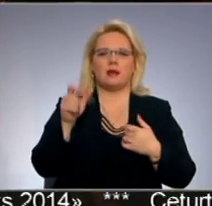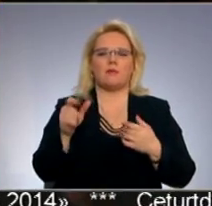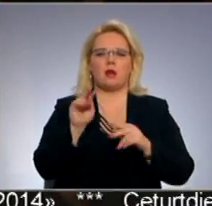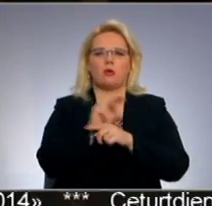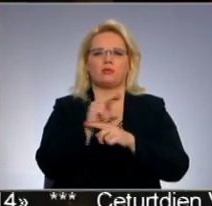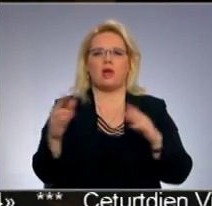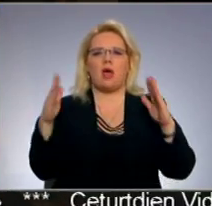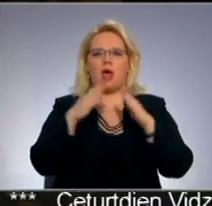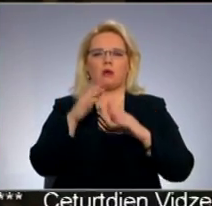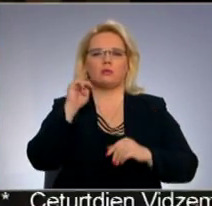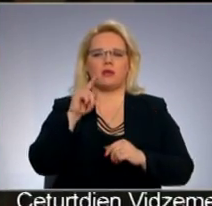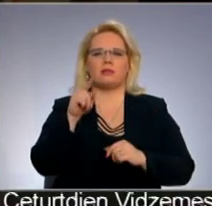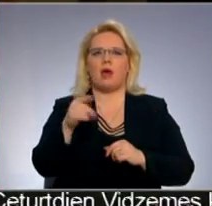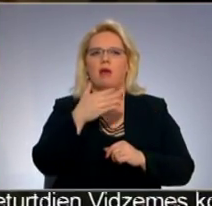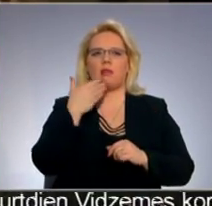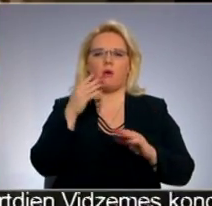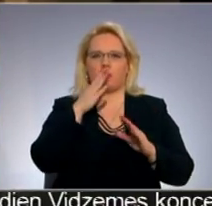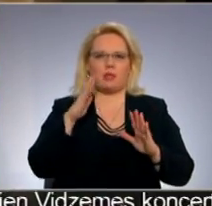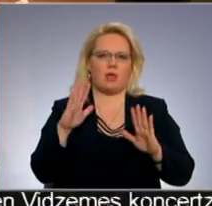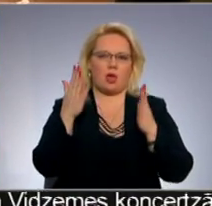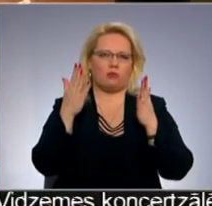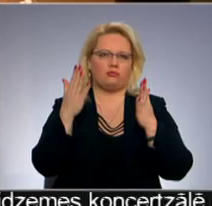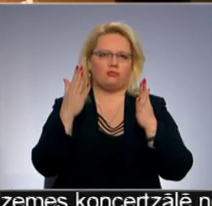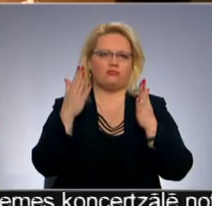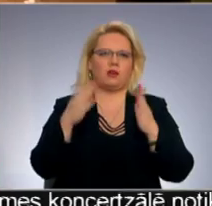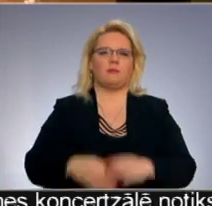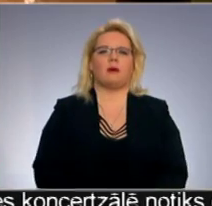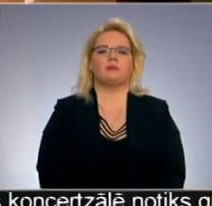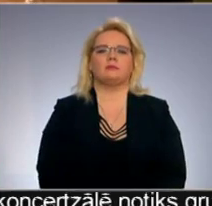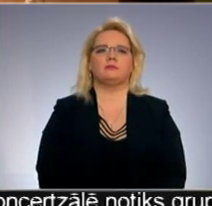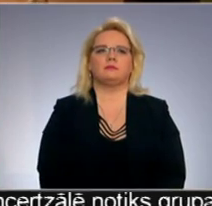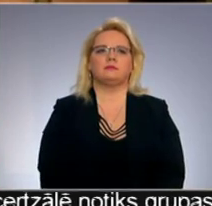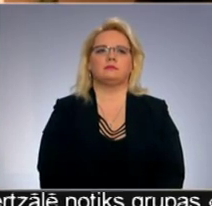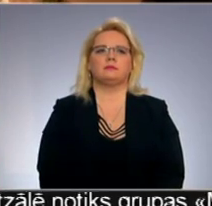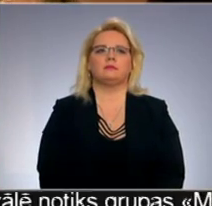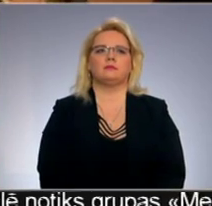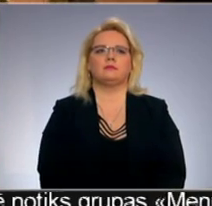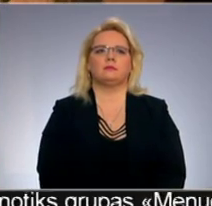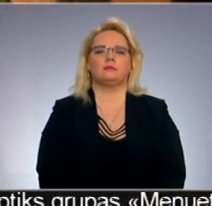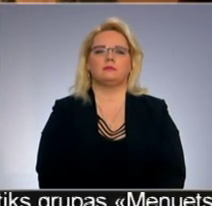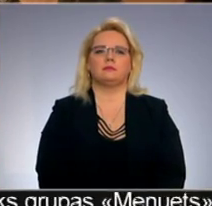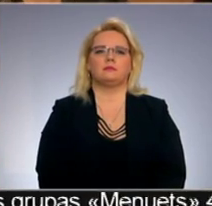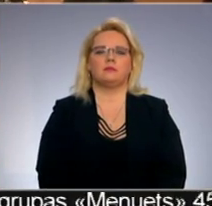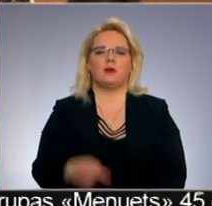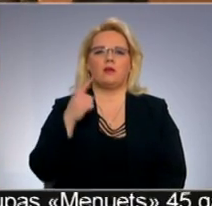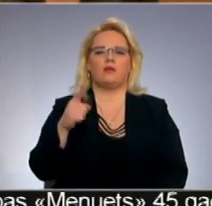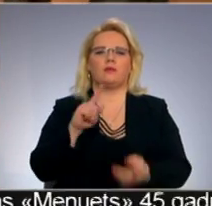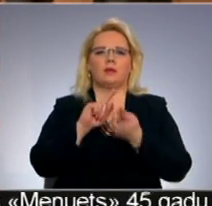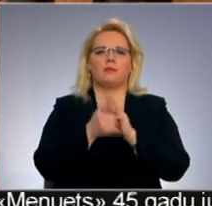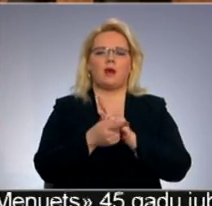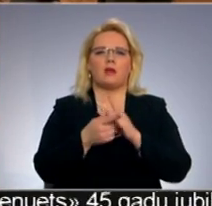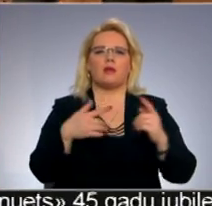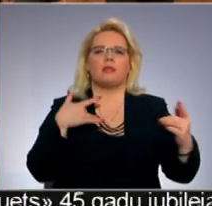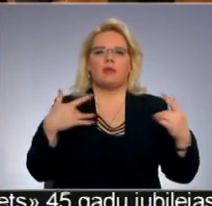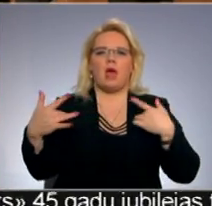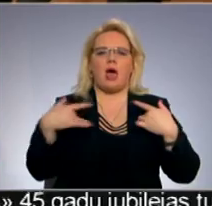ēku, tad, ziniet, tā nav nejaušība. Nīmanta niedēma pārvērtusies teātra